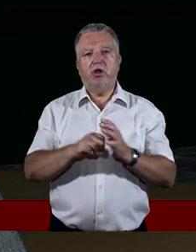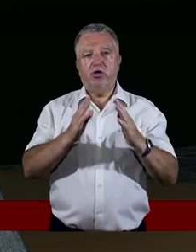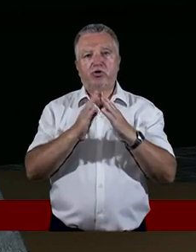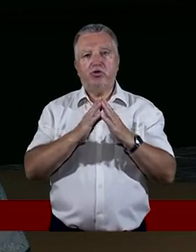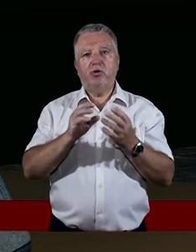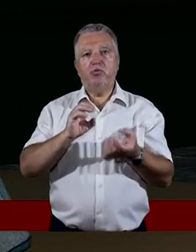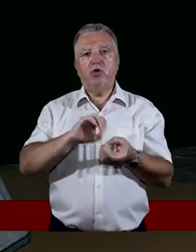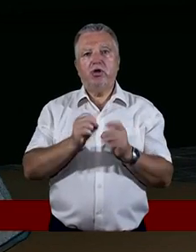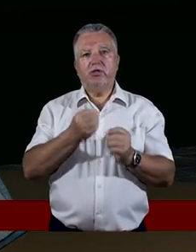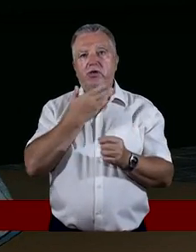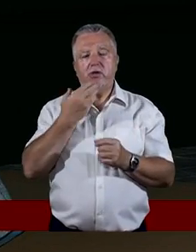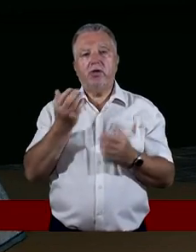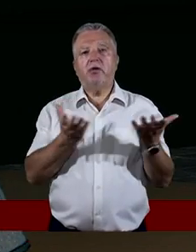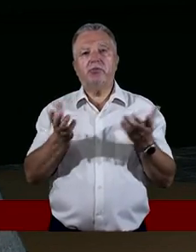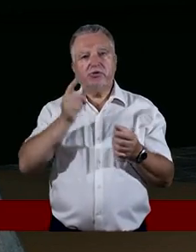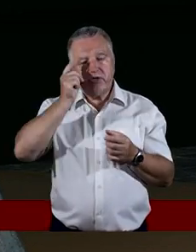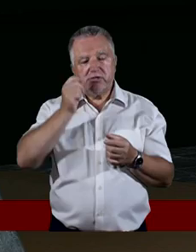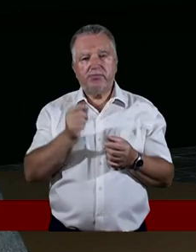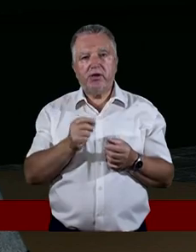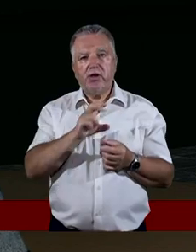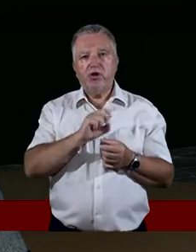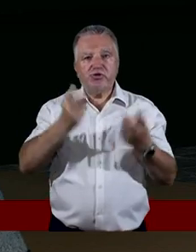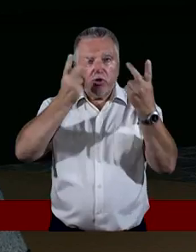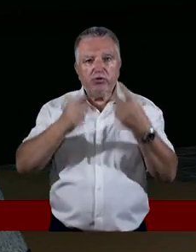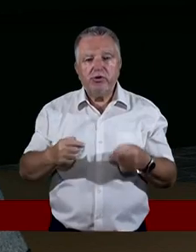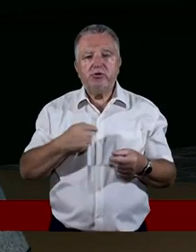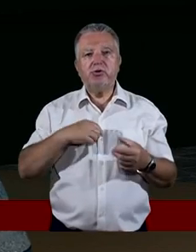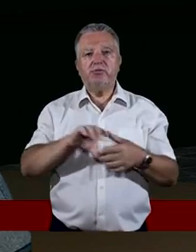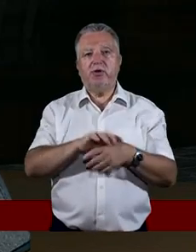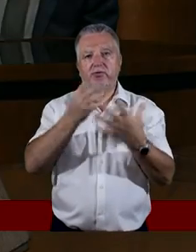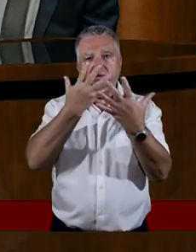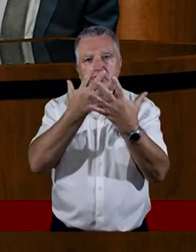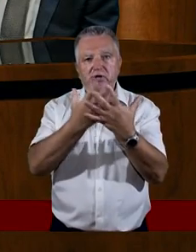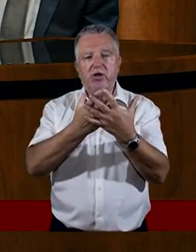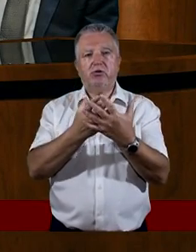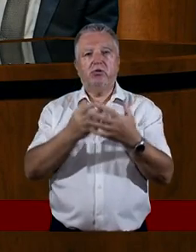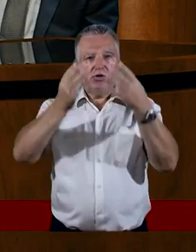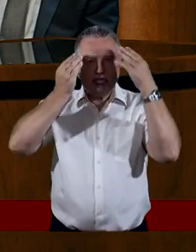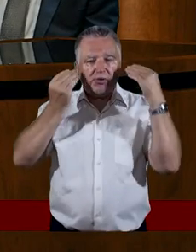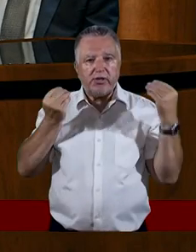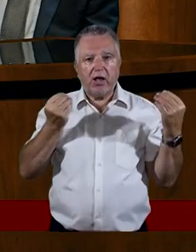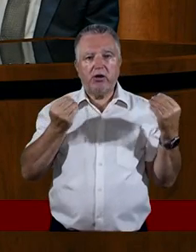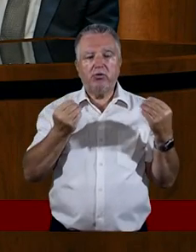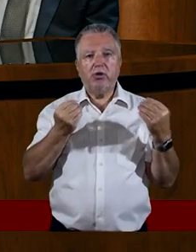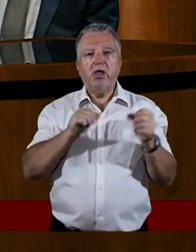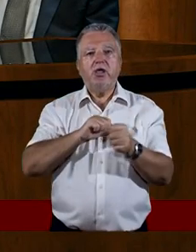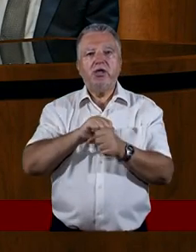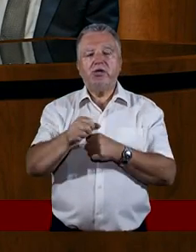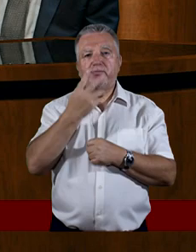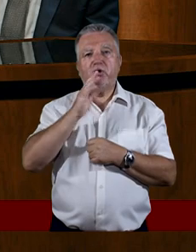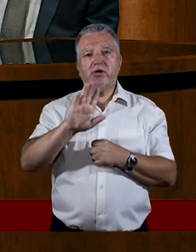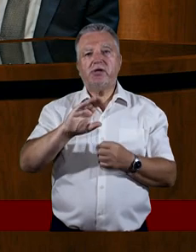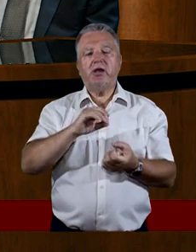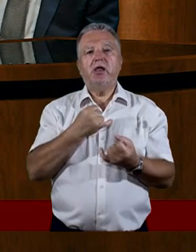miałem gdzie spać, czy mnie odwiedzałeś w więzieniu, czy odwiedzałeś mnie w szpitalu. Bardzo jasno jest pokazane, że jeżeli